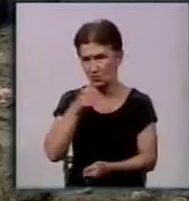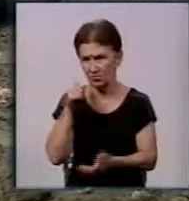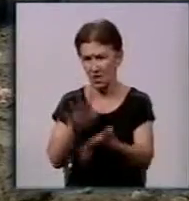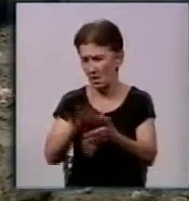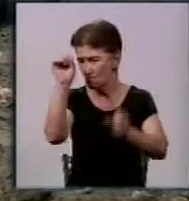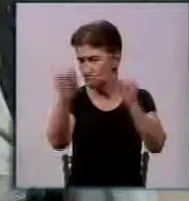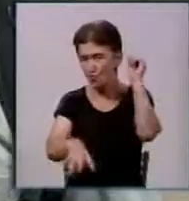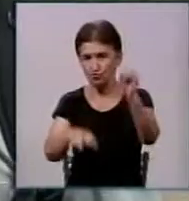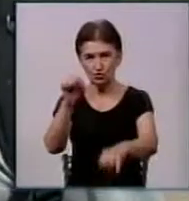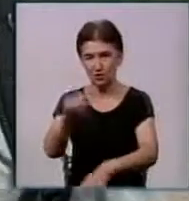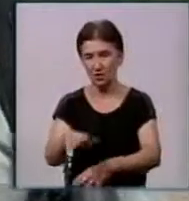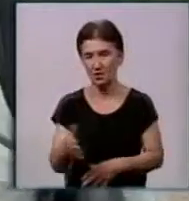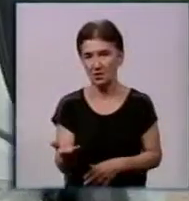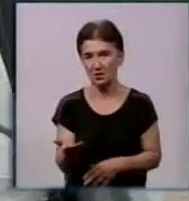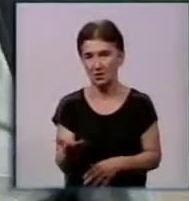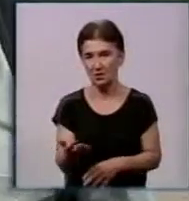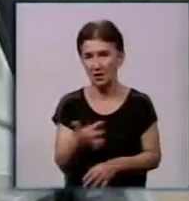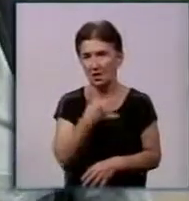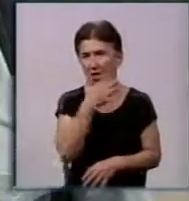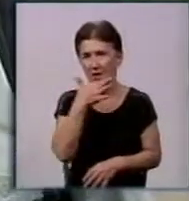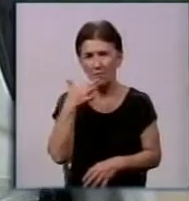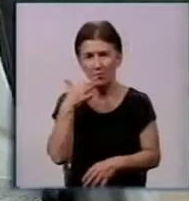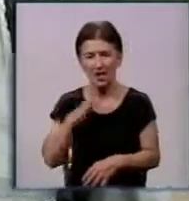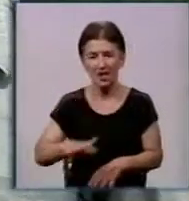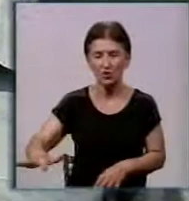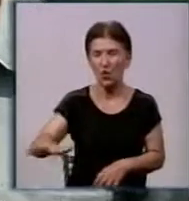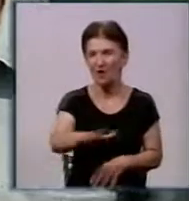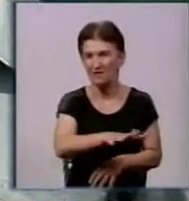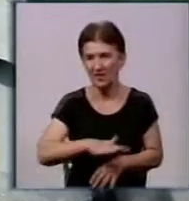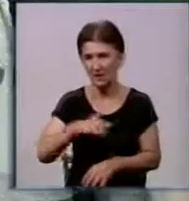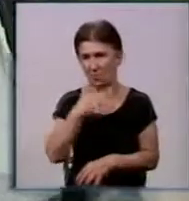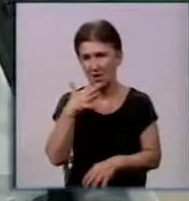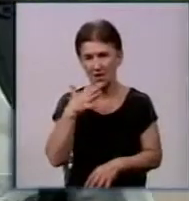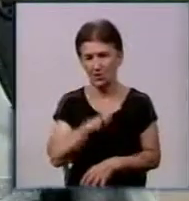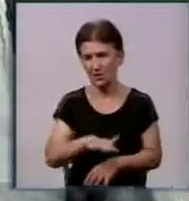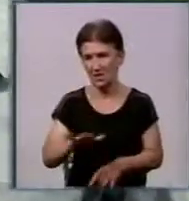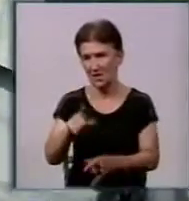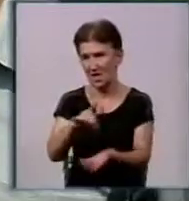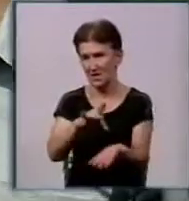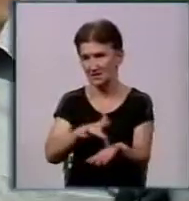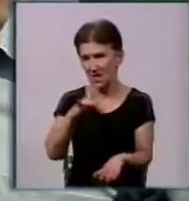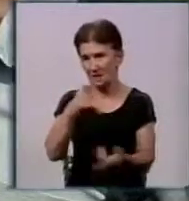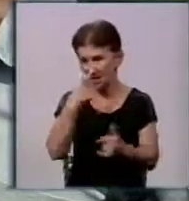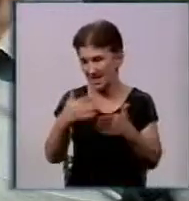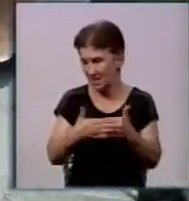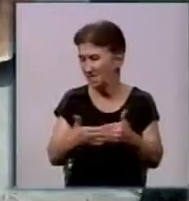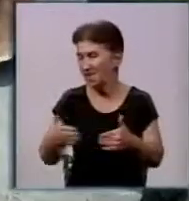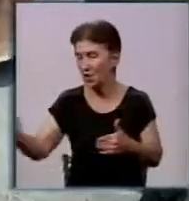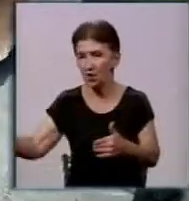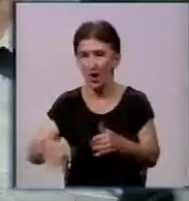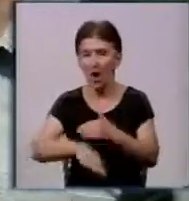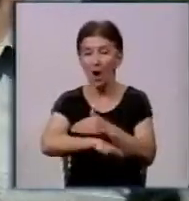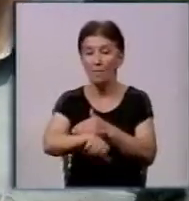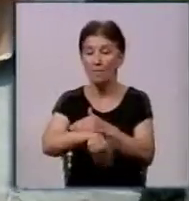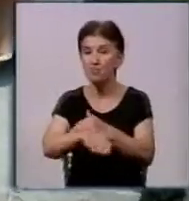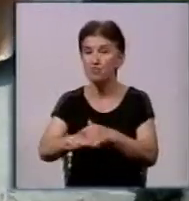розібрали недобудову. Багато дворів, де багато дітей живе і центр міста по суті недалеко, але пустир був тут,